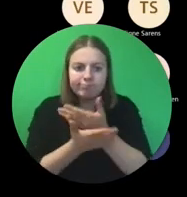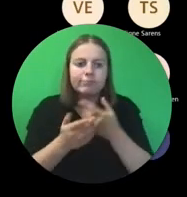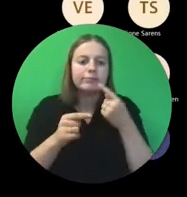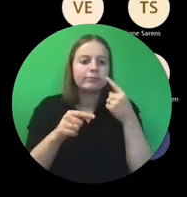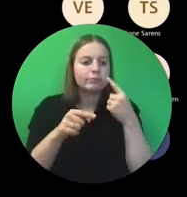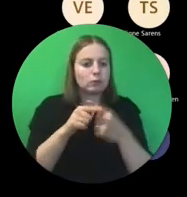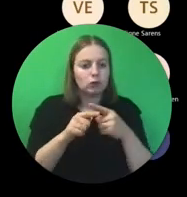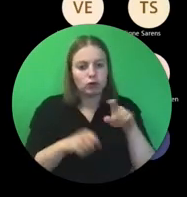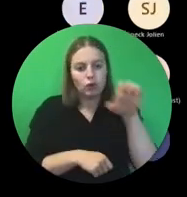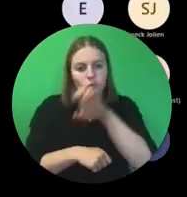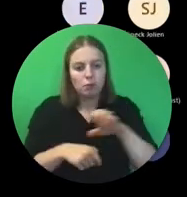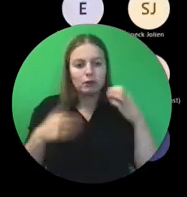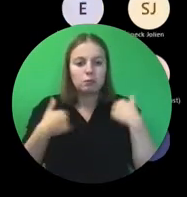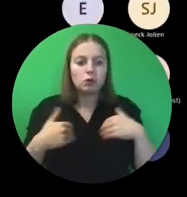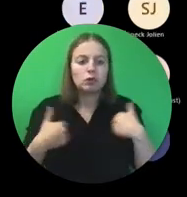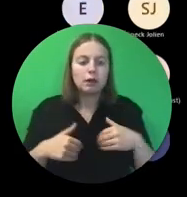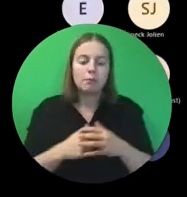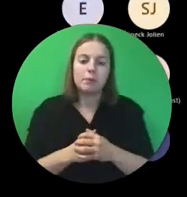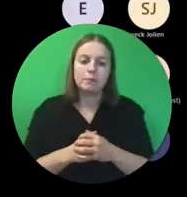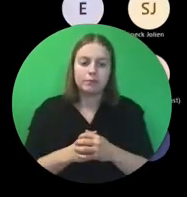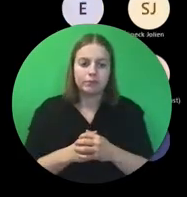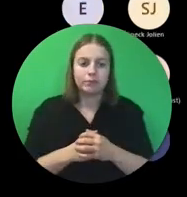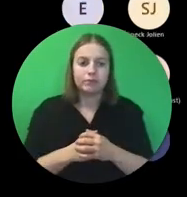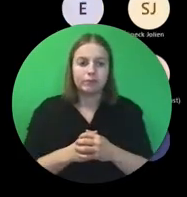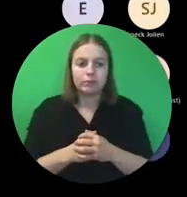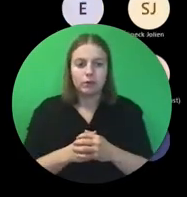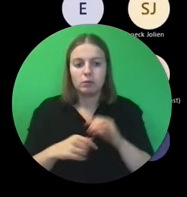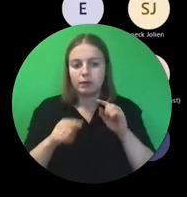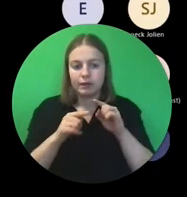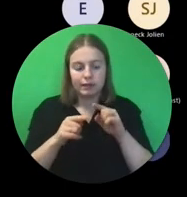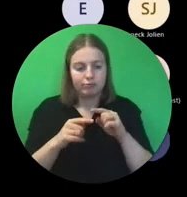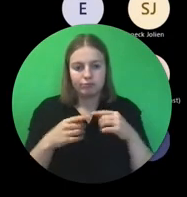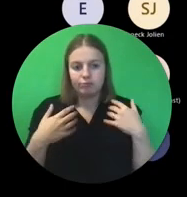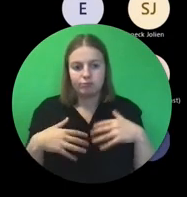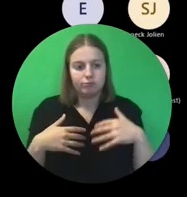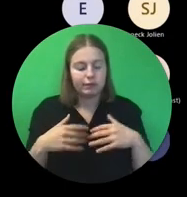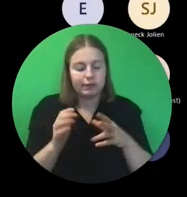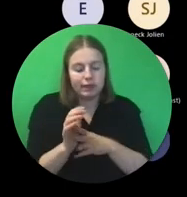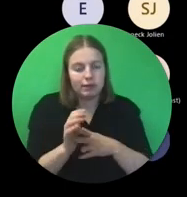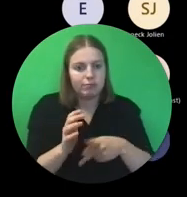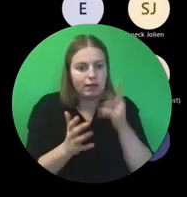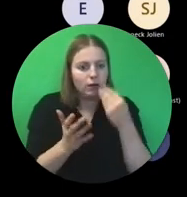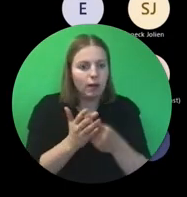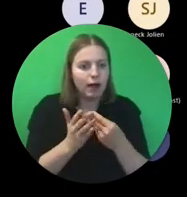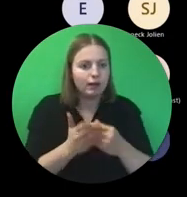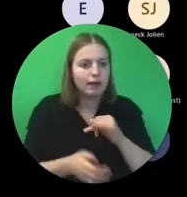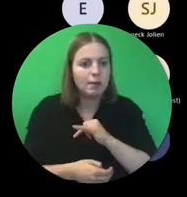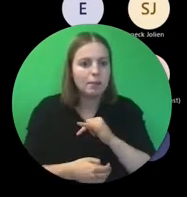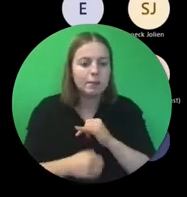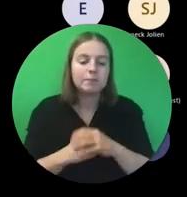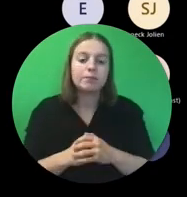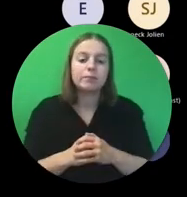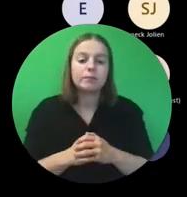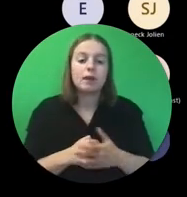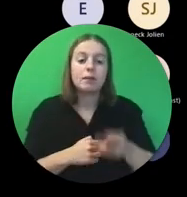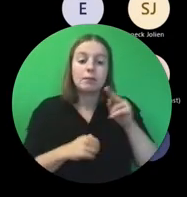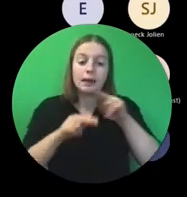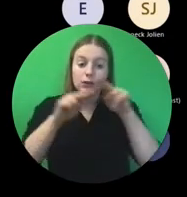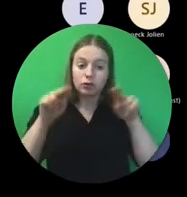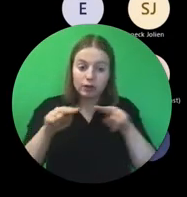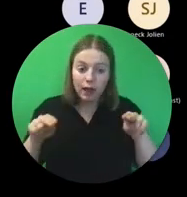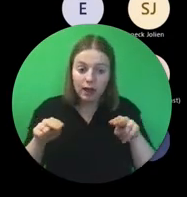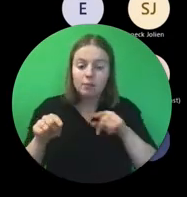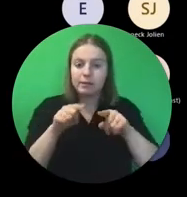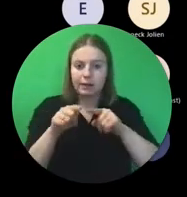Op welke manier dan ook kunnen we spreken van een grote meerwaarde. Internationaliseren faciliteert